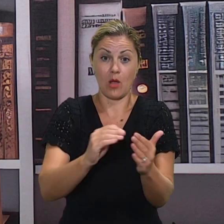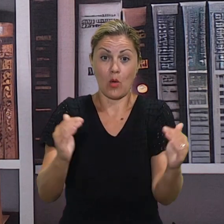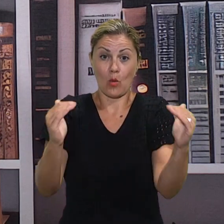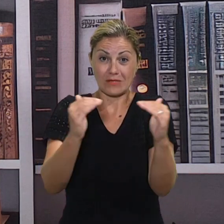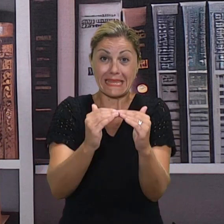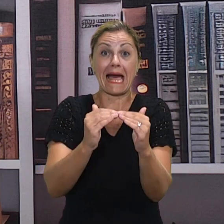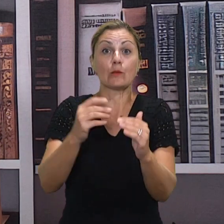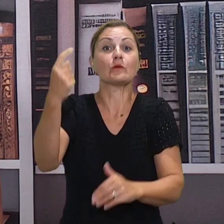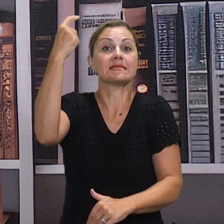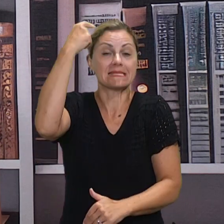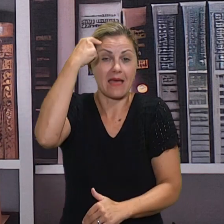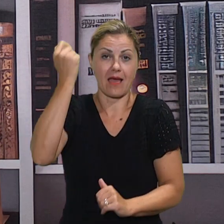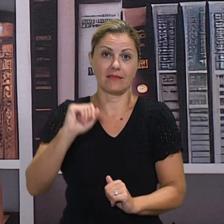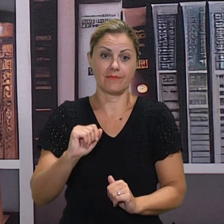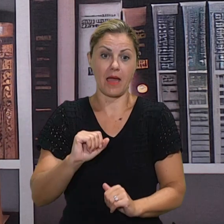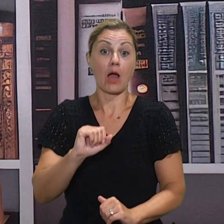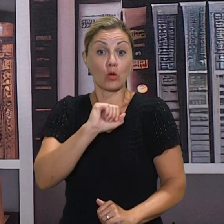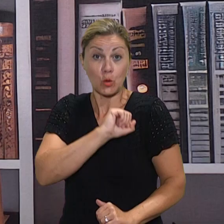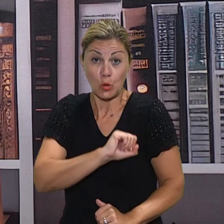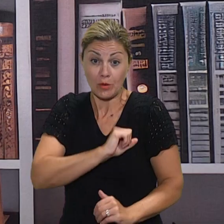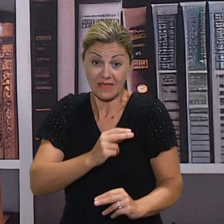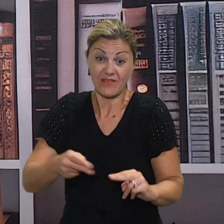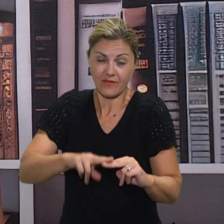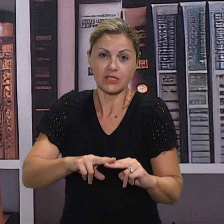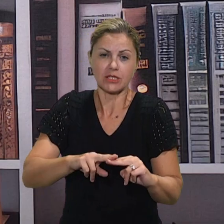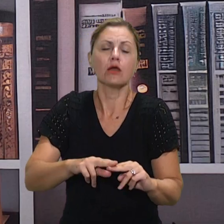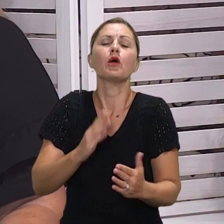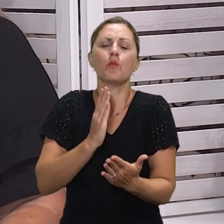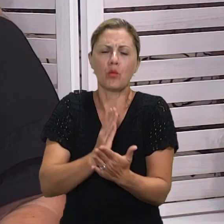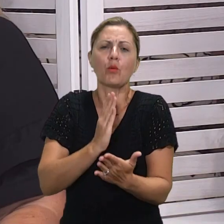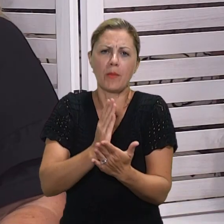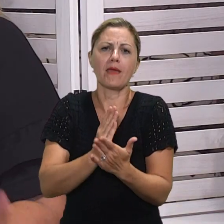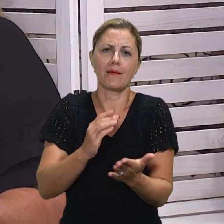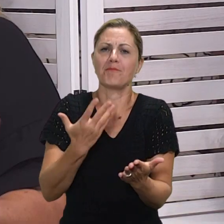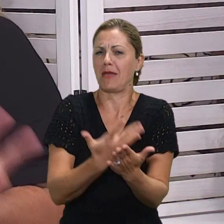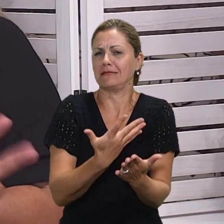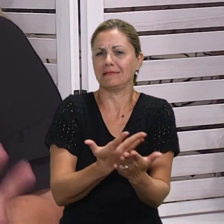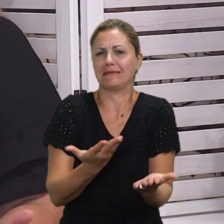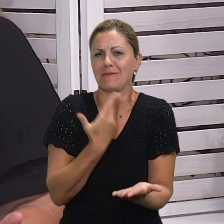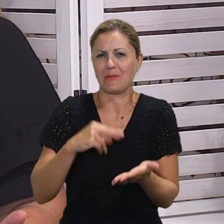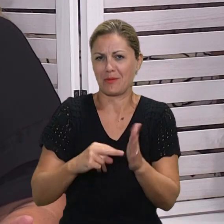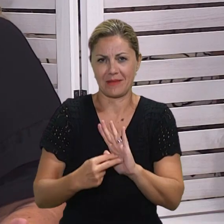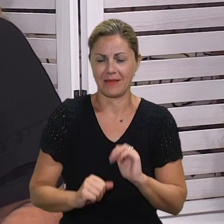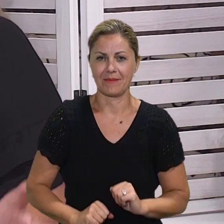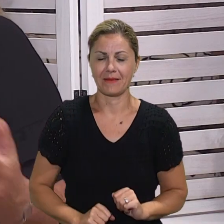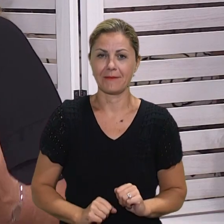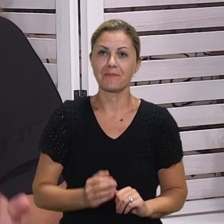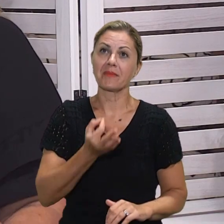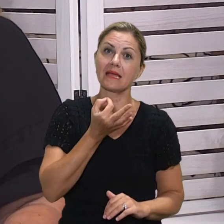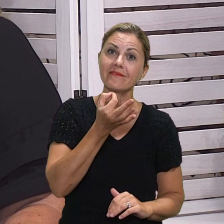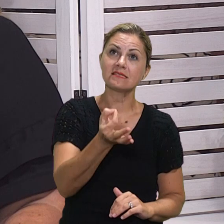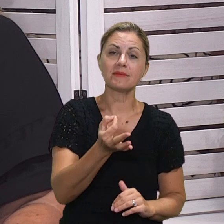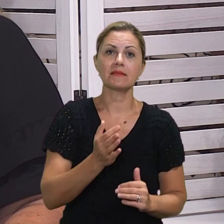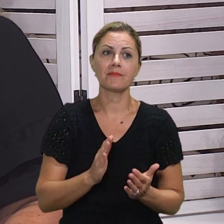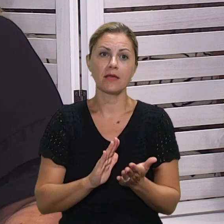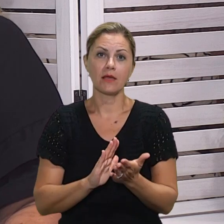da jednostavno s svojim trudom može postići puno više. Evo sad pratimo ovo uvođenje moderni tehnologije u školama gdje je i taj